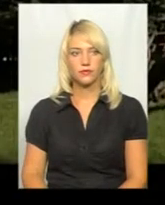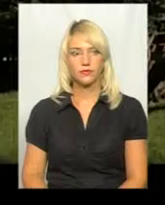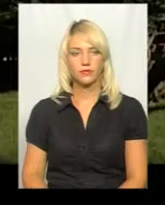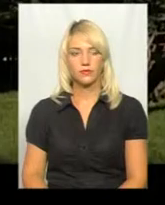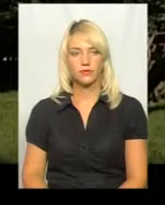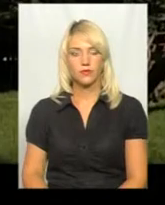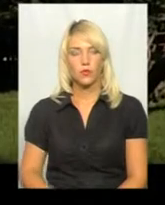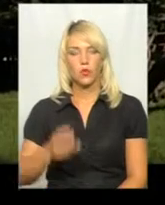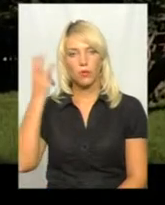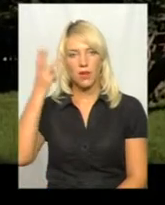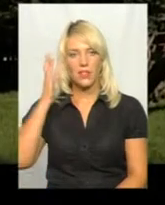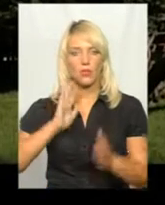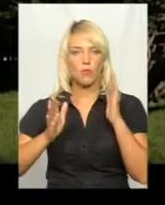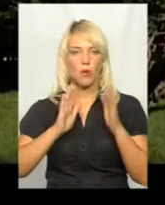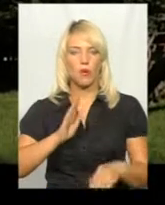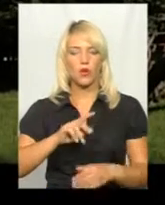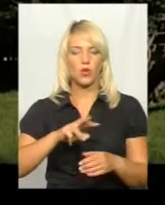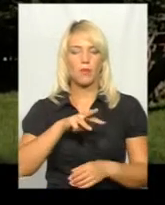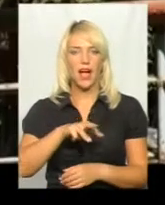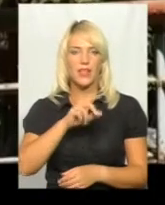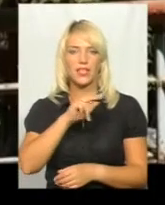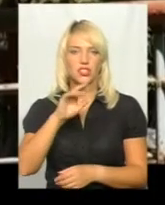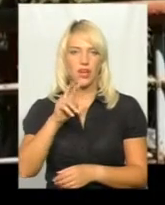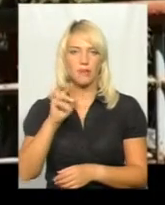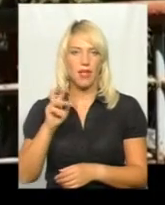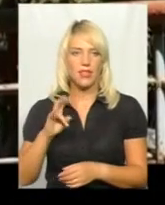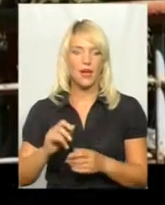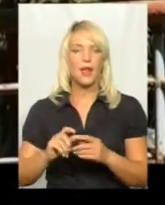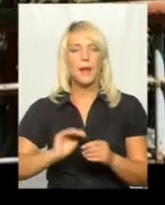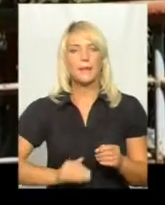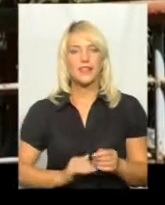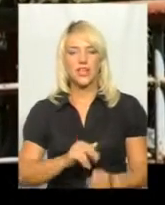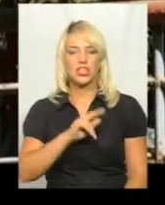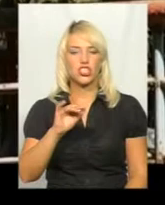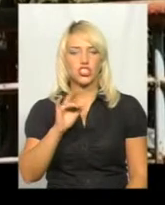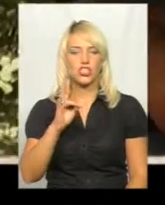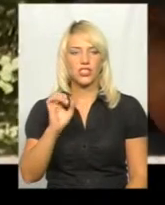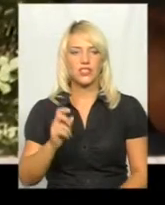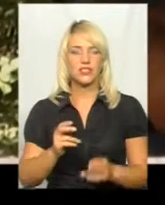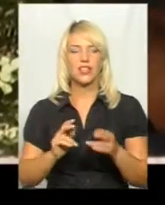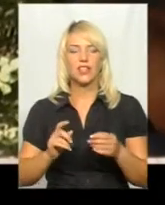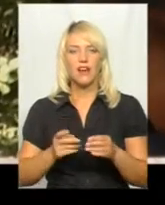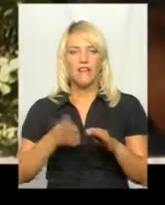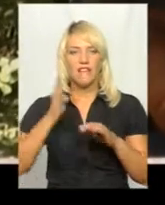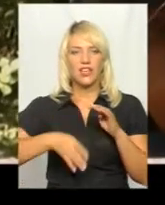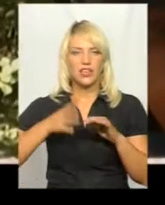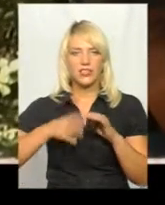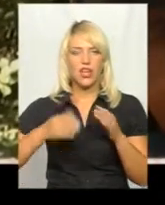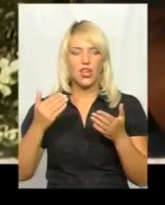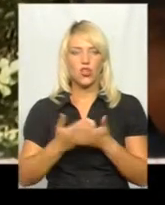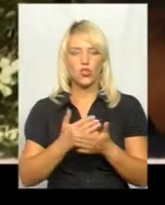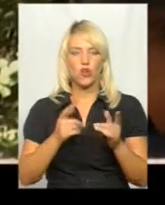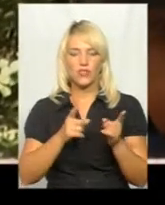У Хмельницькому парку імені Михайла Чекмана підрядник Андрій Черніцький вирізає гнилі ділянки на залізному космодромі